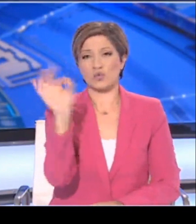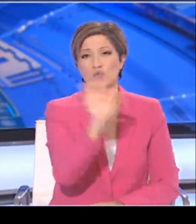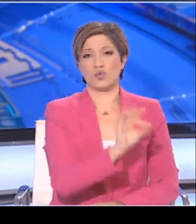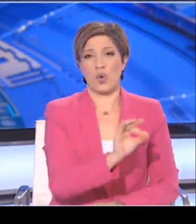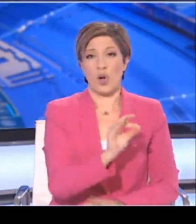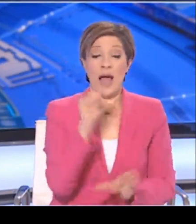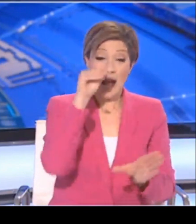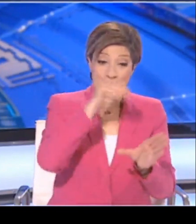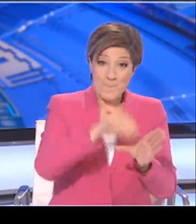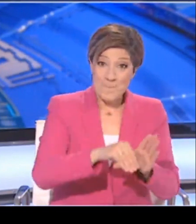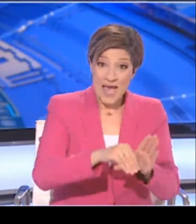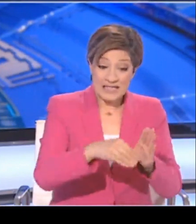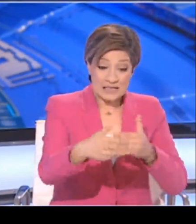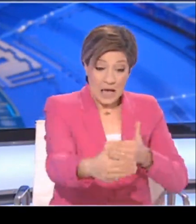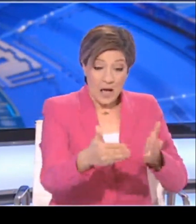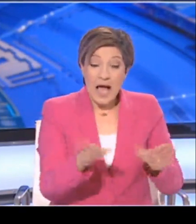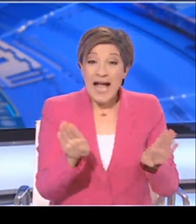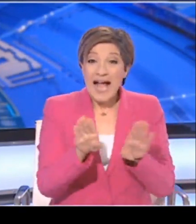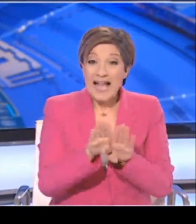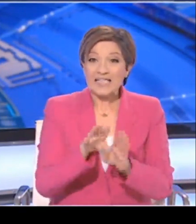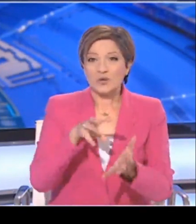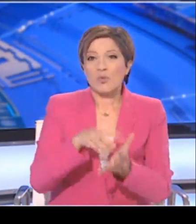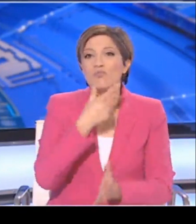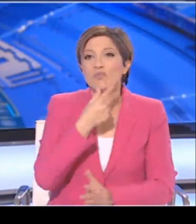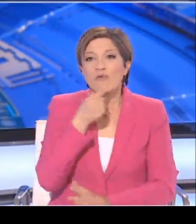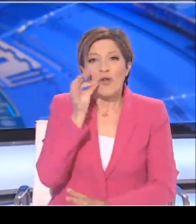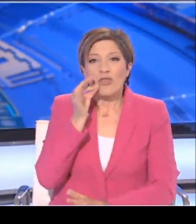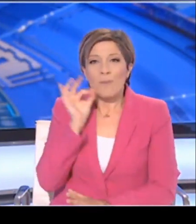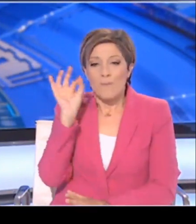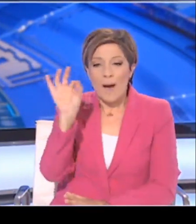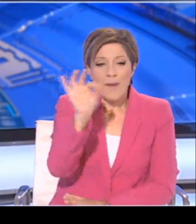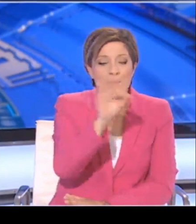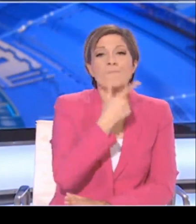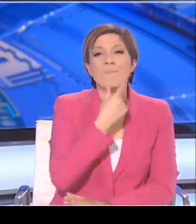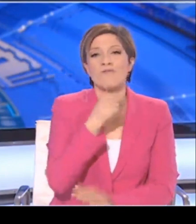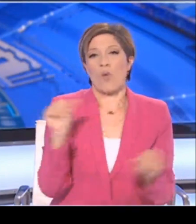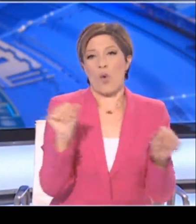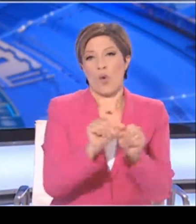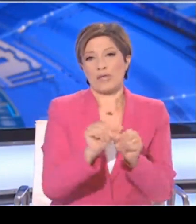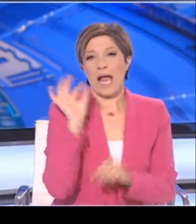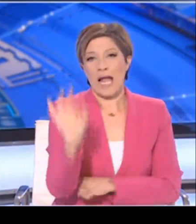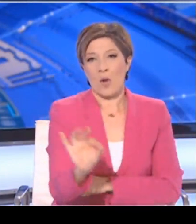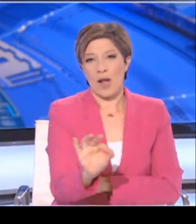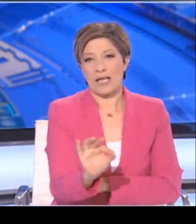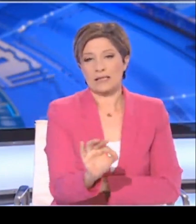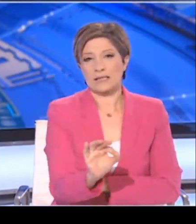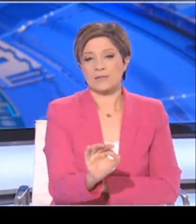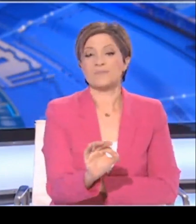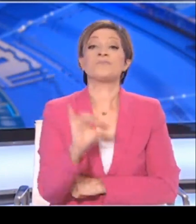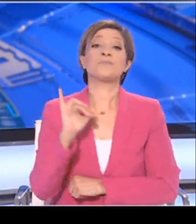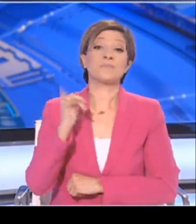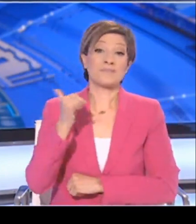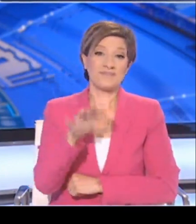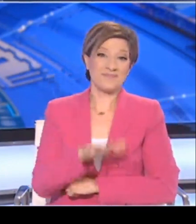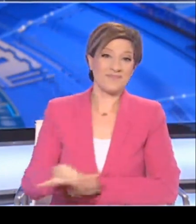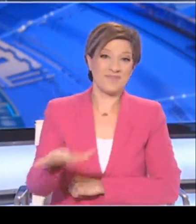εύκολα σε ανοιχτούς χώρους και ψηλές θερμοκρασίες. Ίσως στον αραβικό κόσμο, επειδή είναι τόσο ψηλές